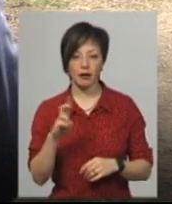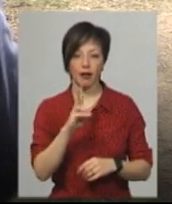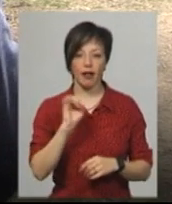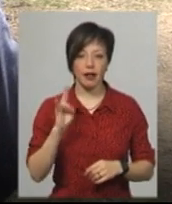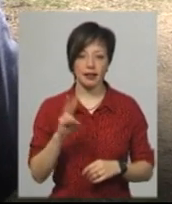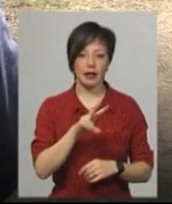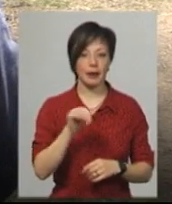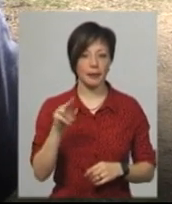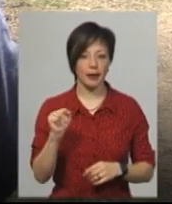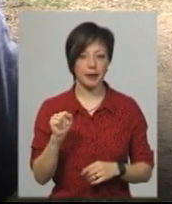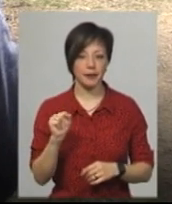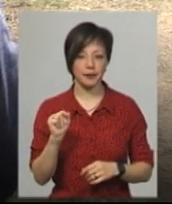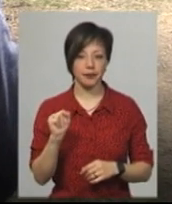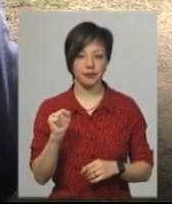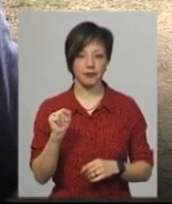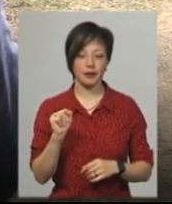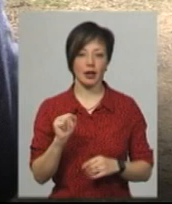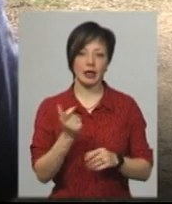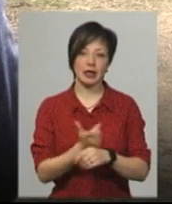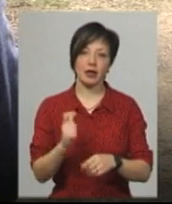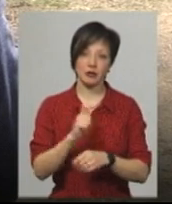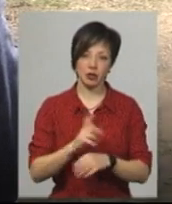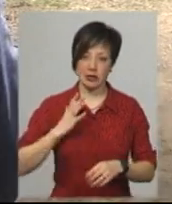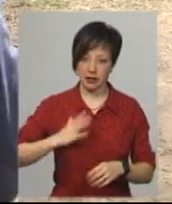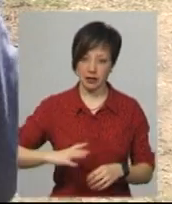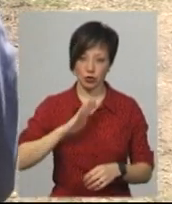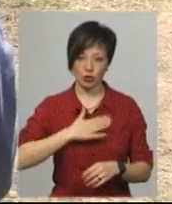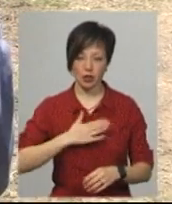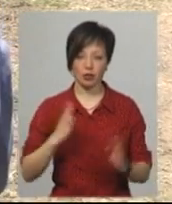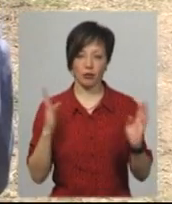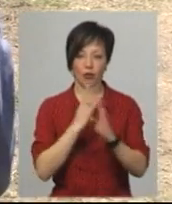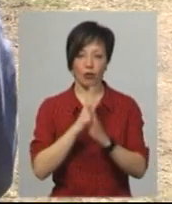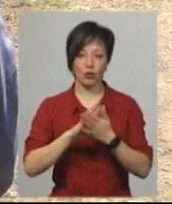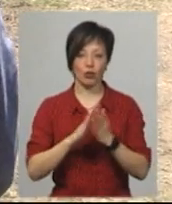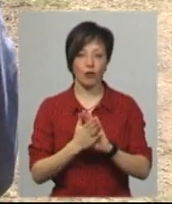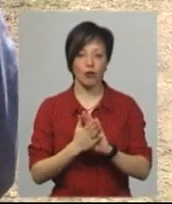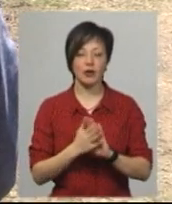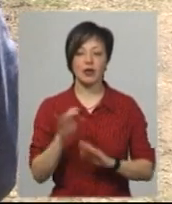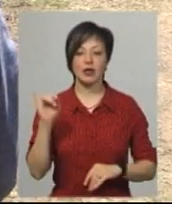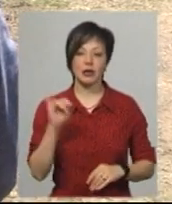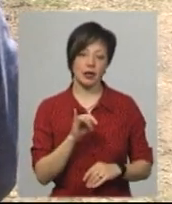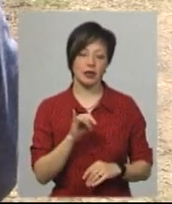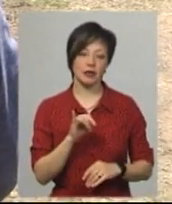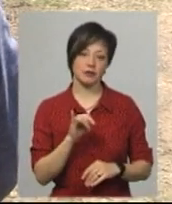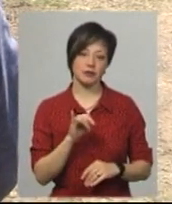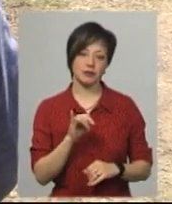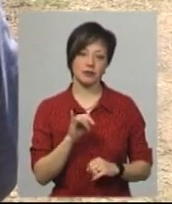клен, липа, вони найбільш стійкі до наших природних умов. Ну і судячи з